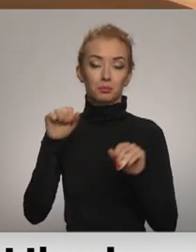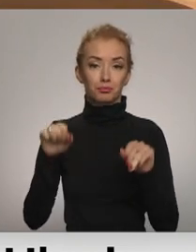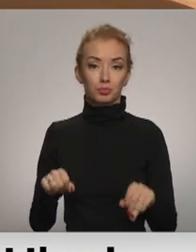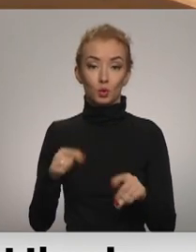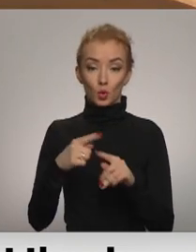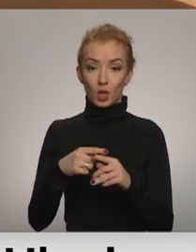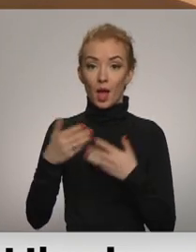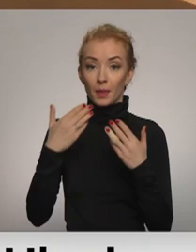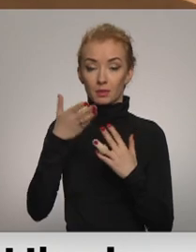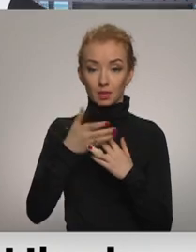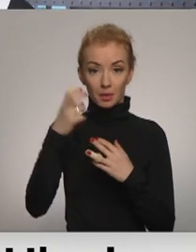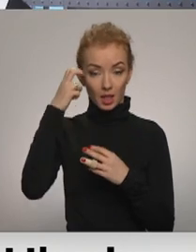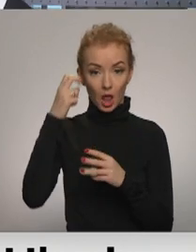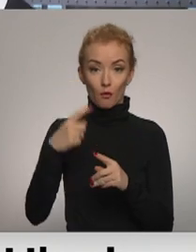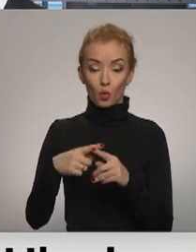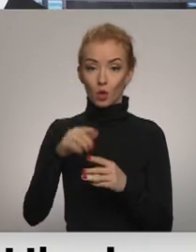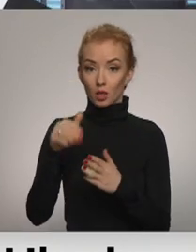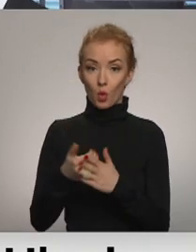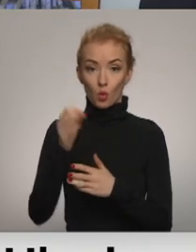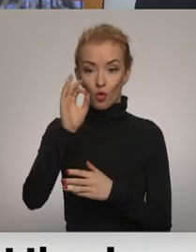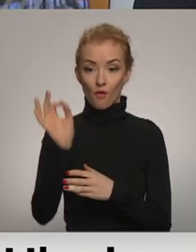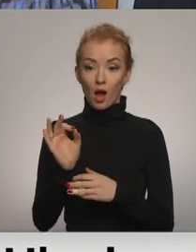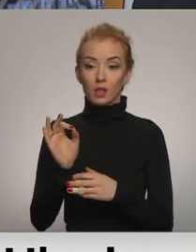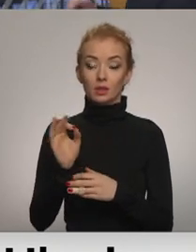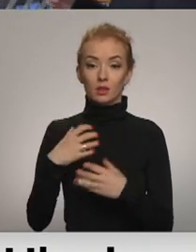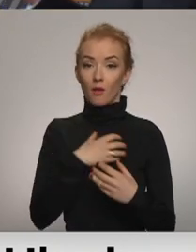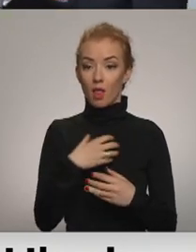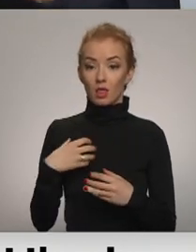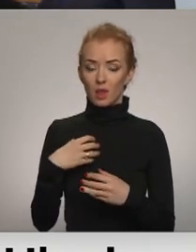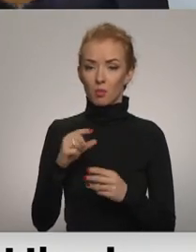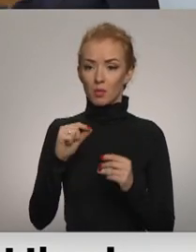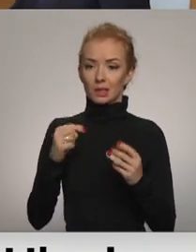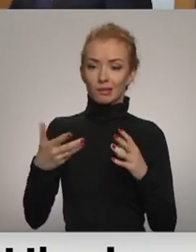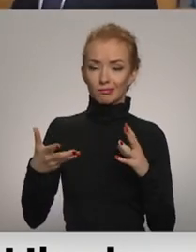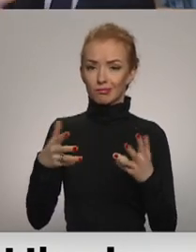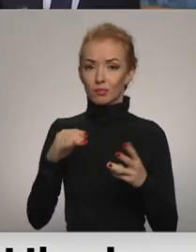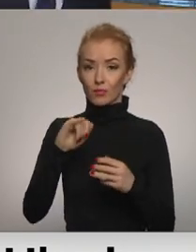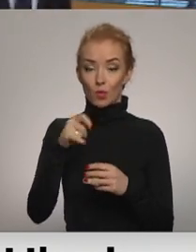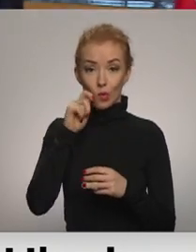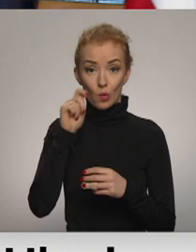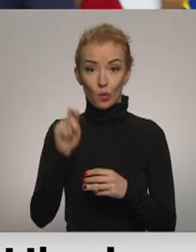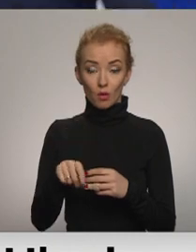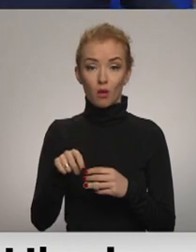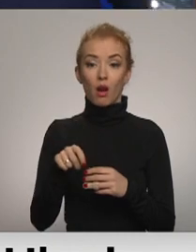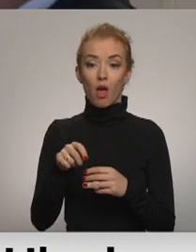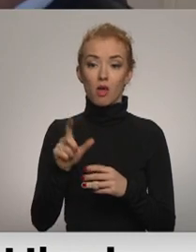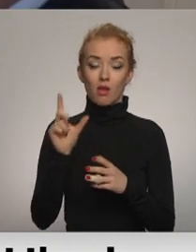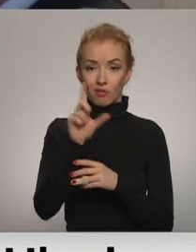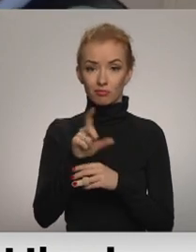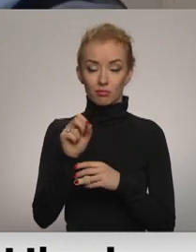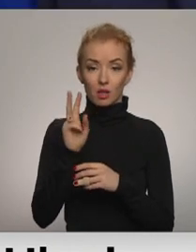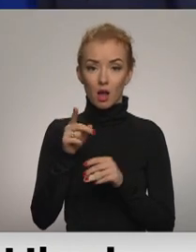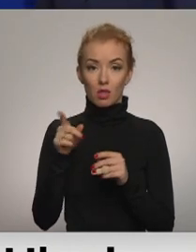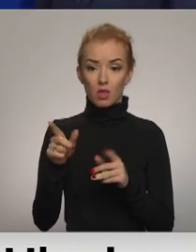attiecības starp Kievu un jauno Vācijas valdību līdz šim bijušas diezgan saspīlētas, jo Ukraina pārmet Berlīnei, ka tā